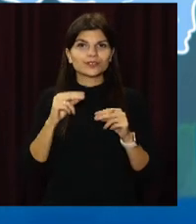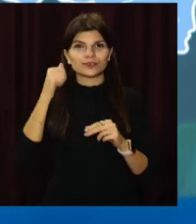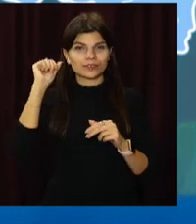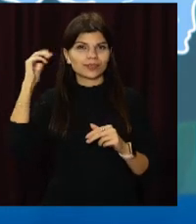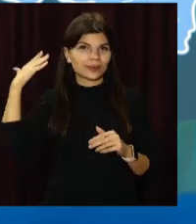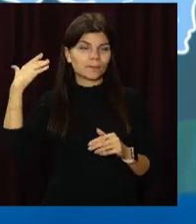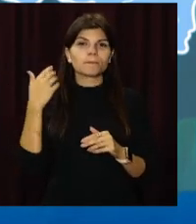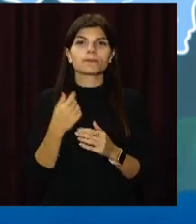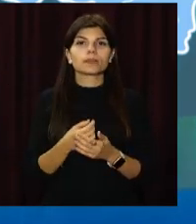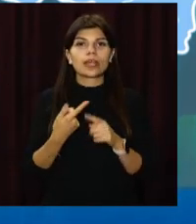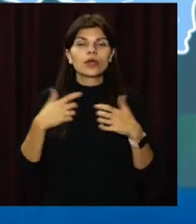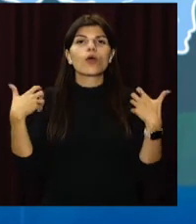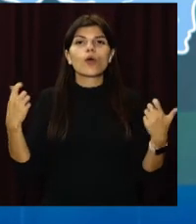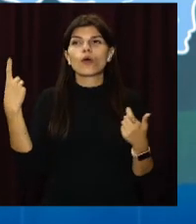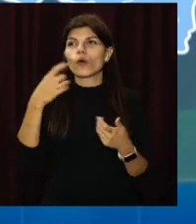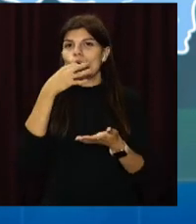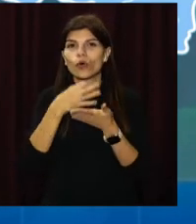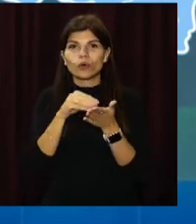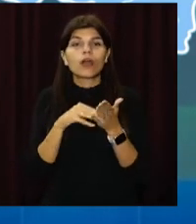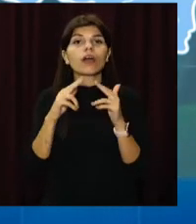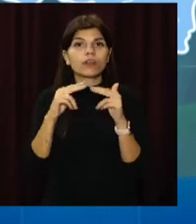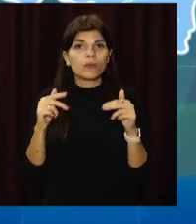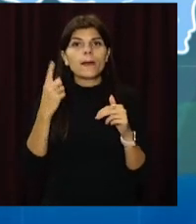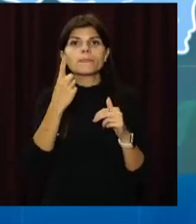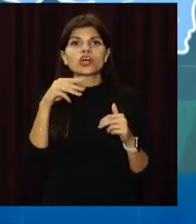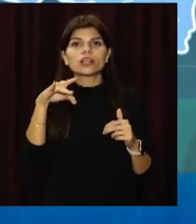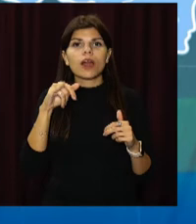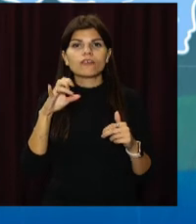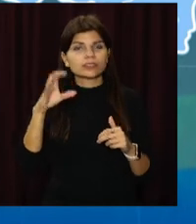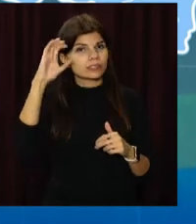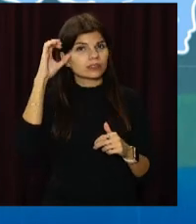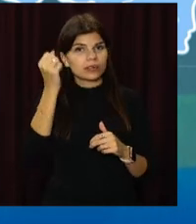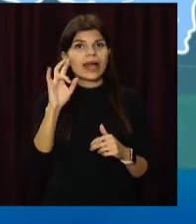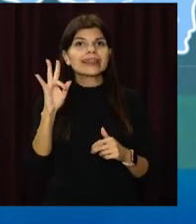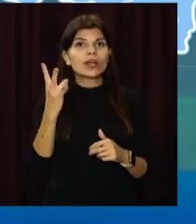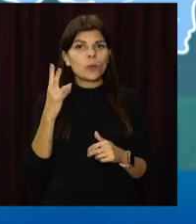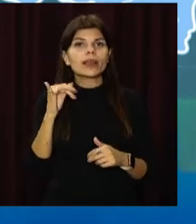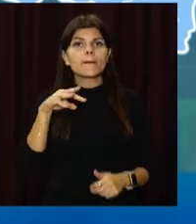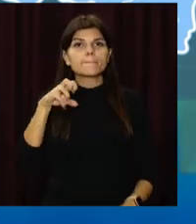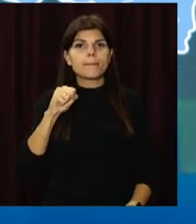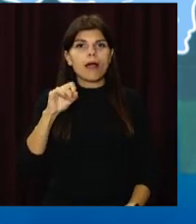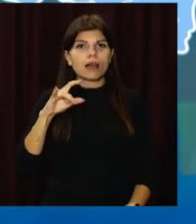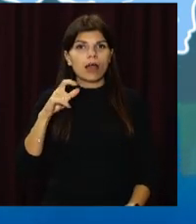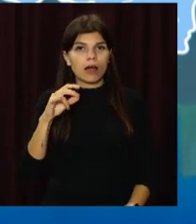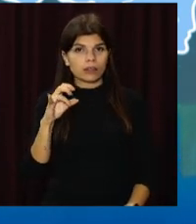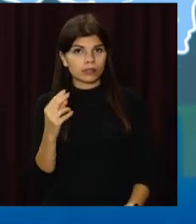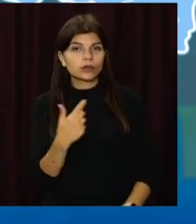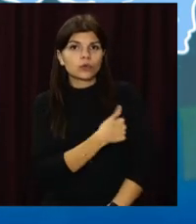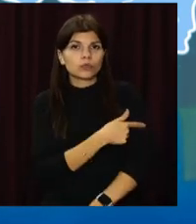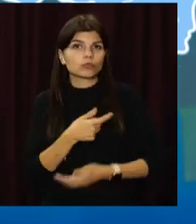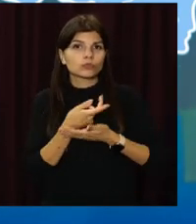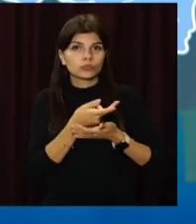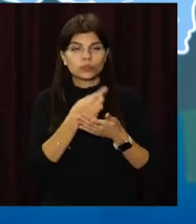департаменті охорони здоров'я. В антилідерах Дніпро, Першотравець, Кривий ріг, Нікополь та Марганець. У стаціонарах